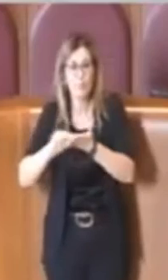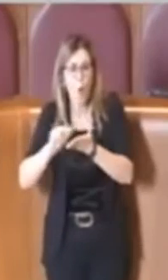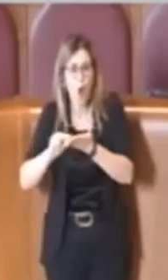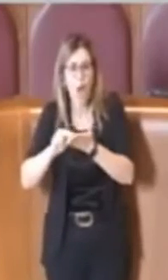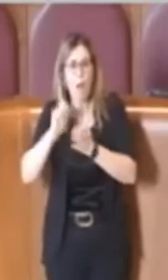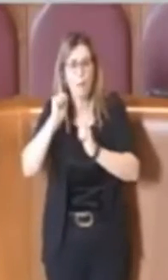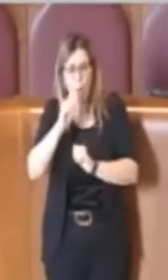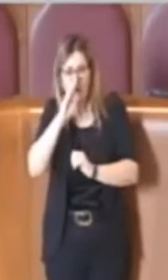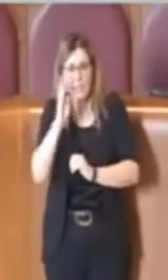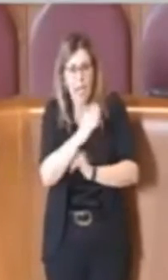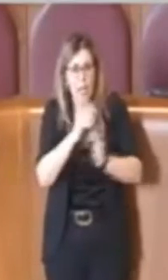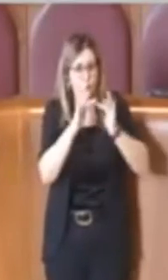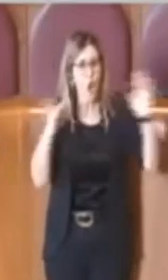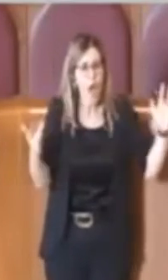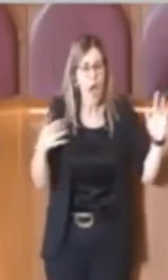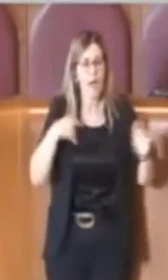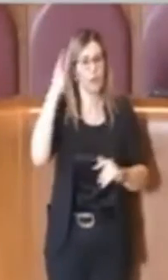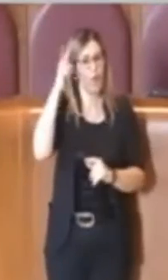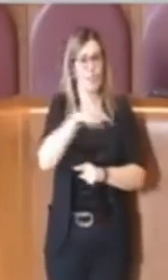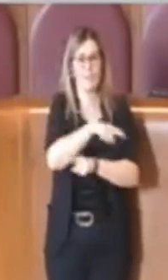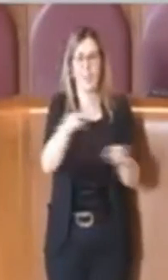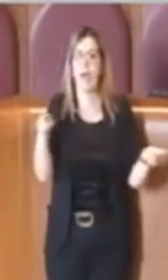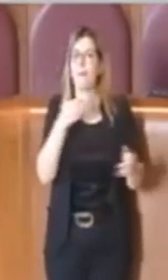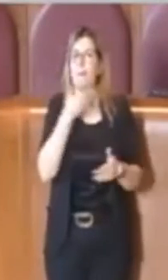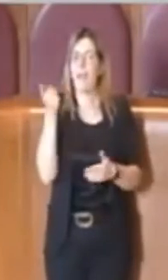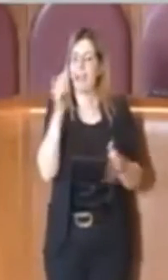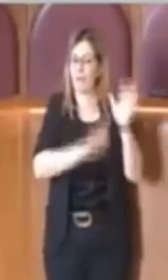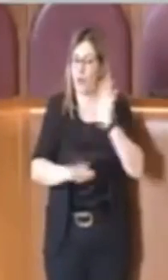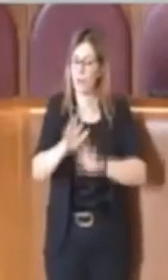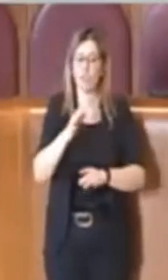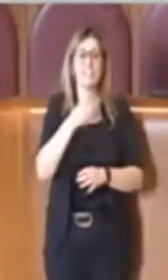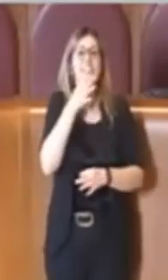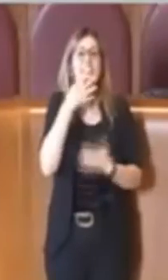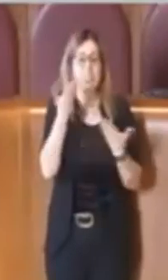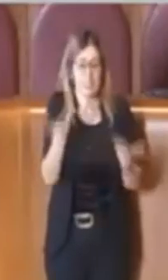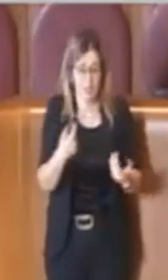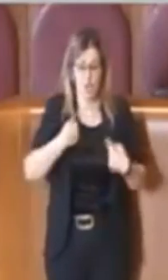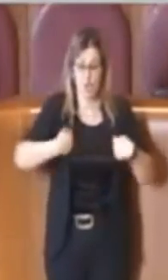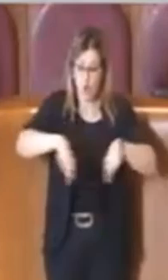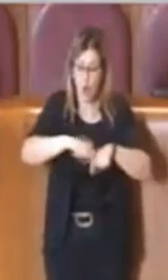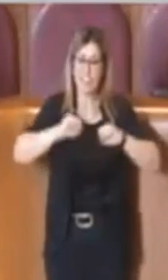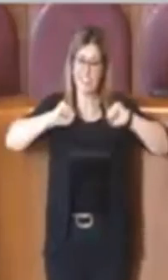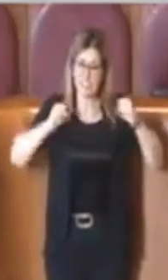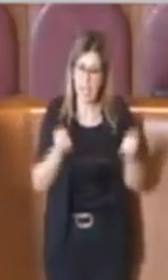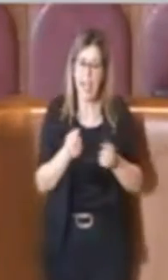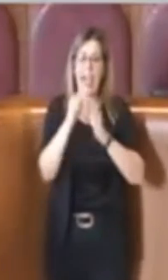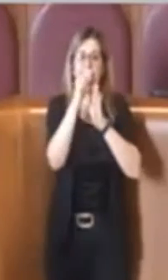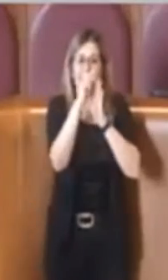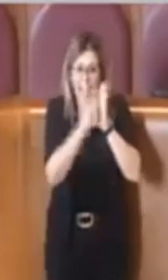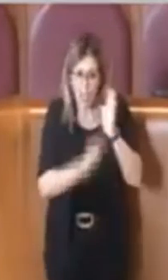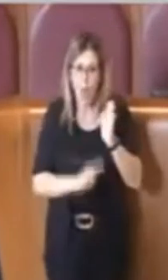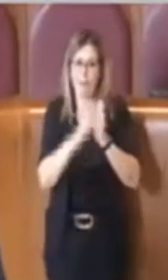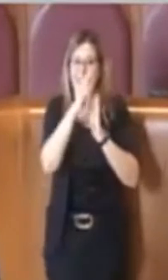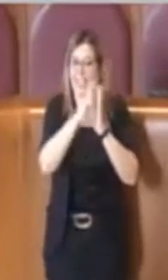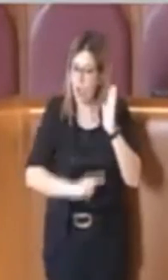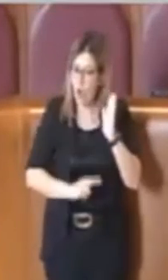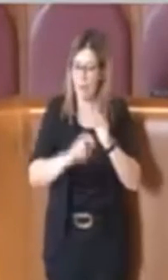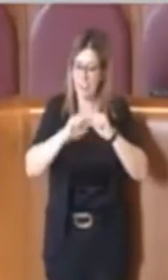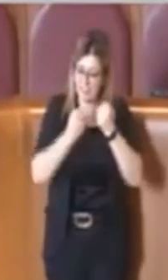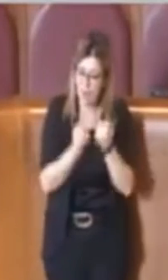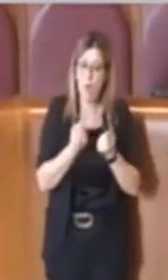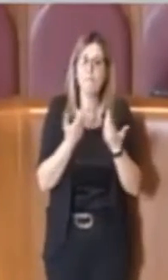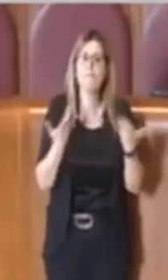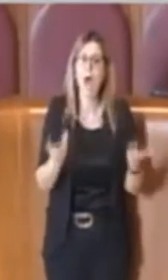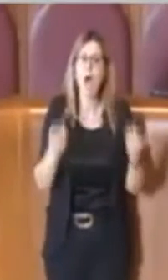Quindi lo sforzo è, noi stiamo lavorando tanto, facciamo regolamenti, facciamo tante cose, però secondo me qua nessuno lo sa.